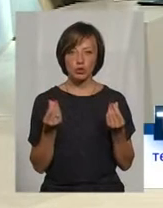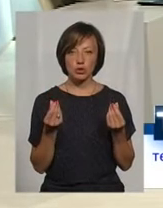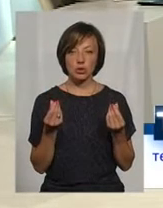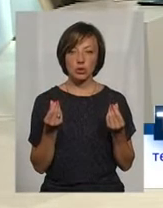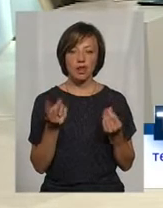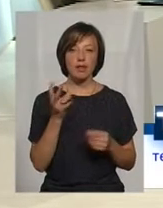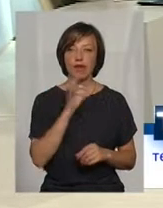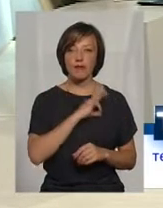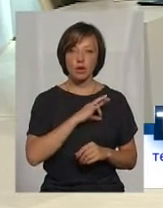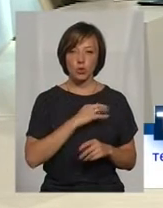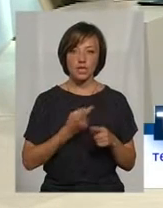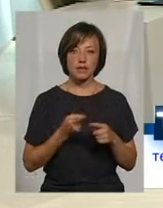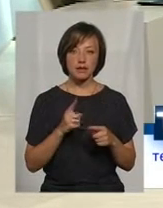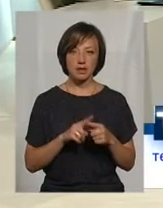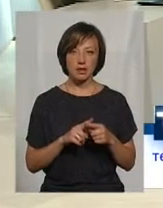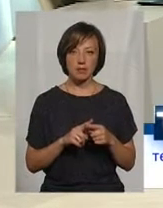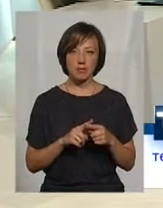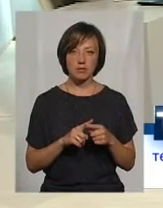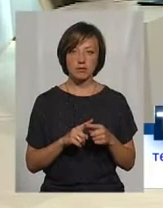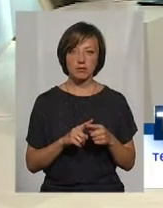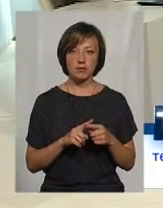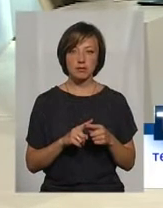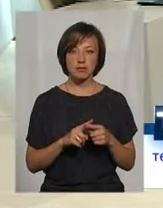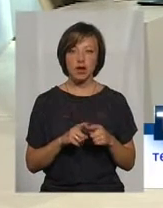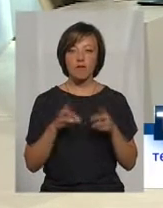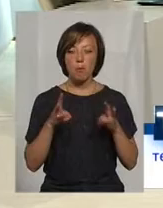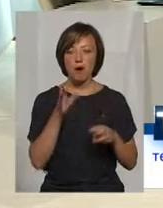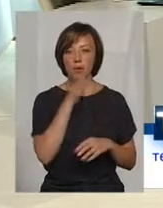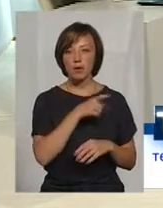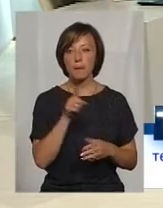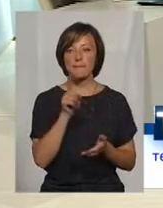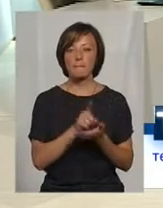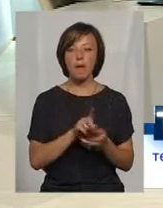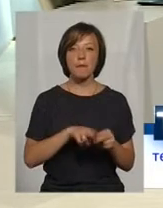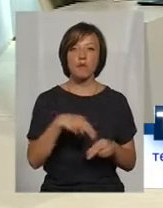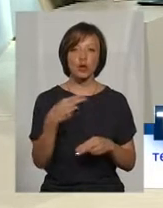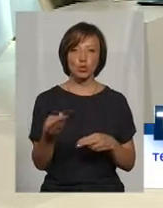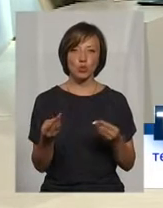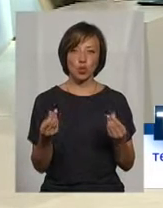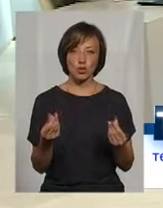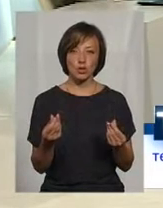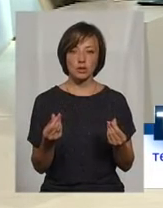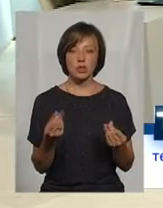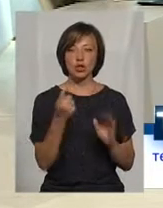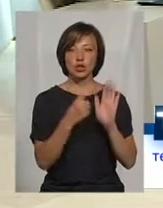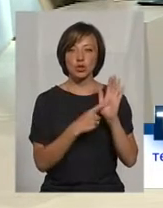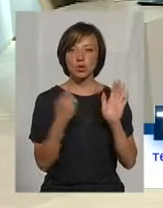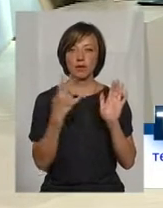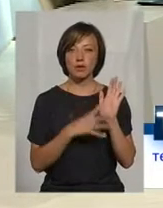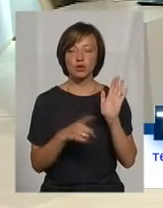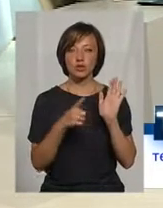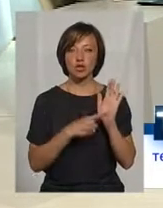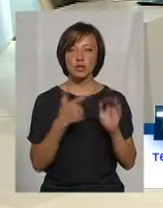не використали їх в опалений період, ми маємо повернути ці кошти у сумі 696